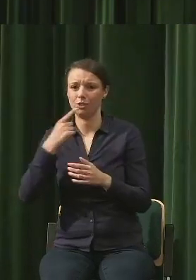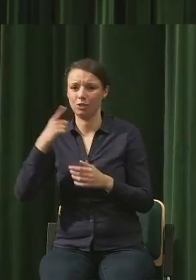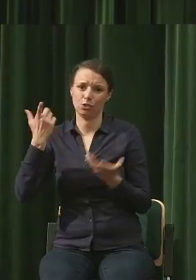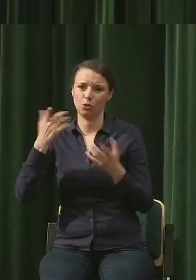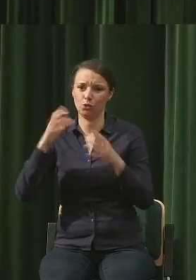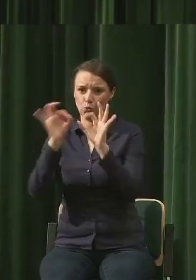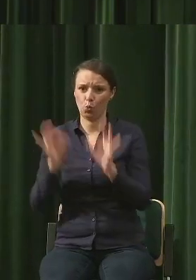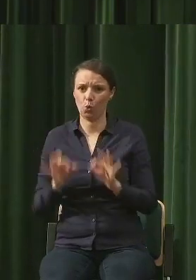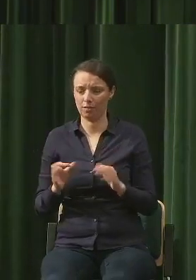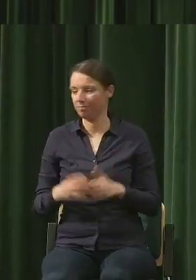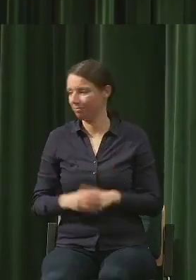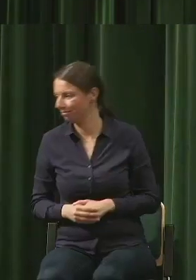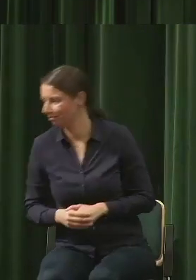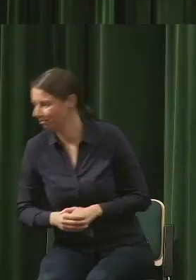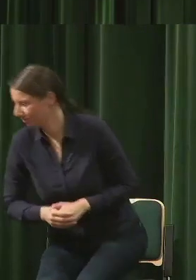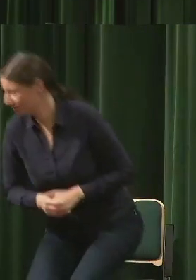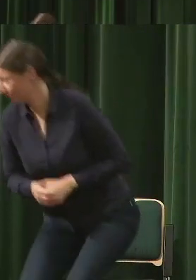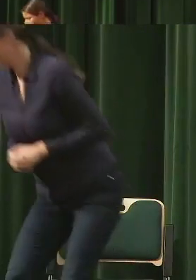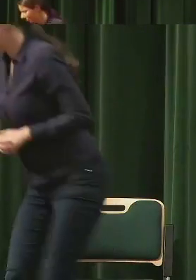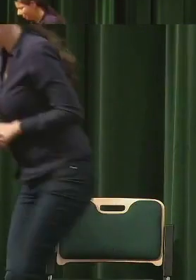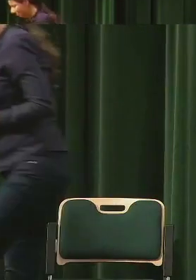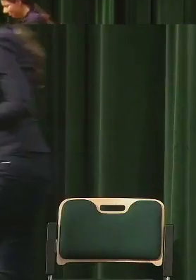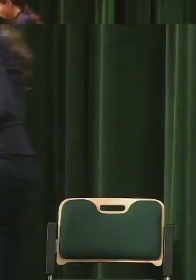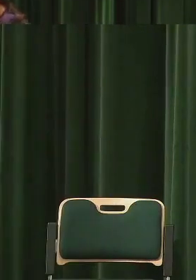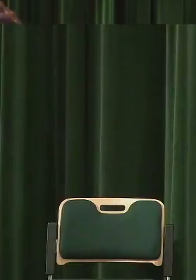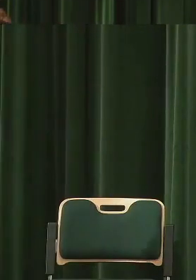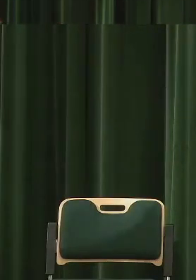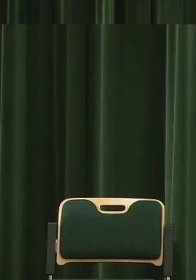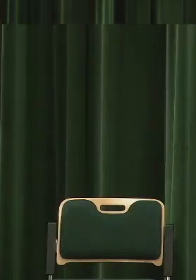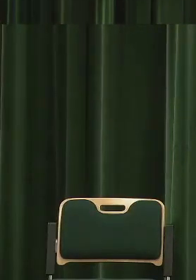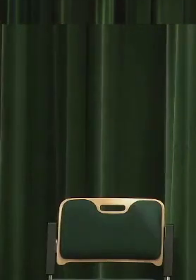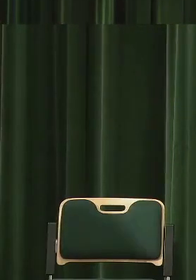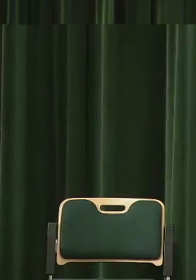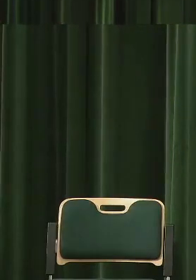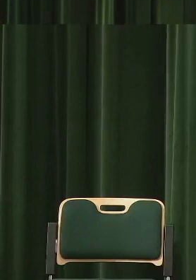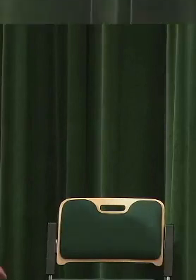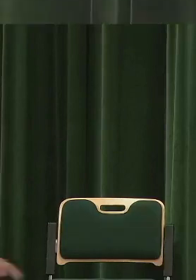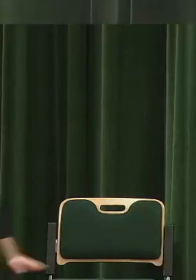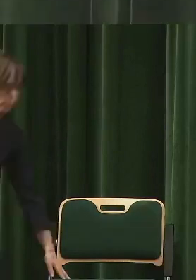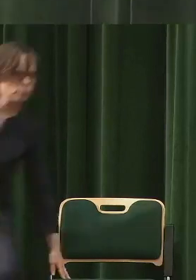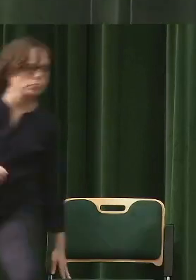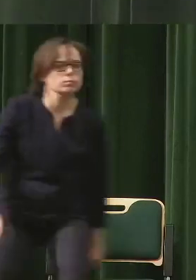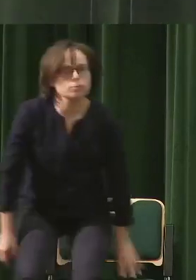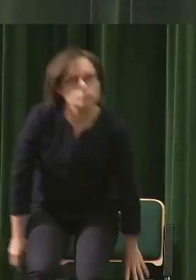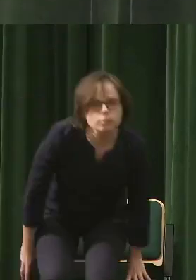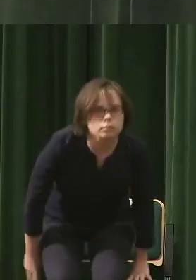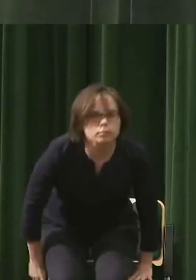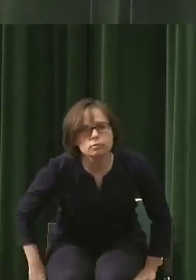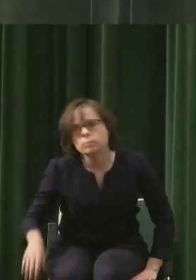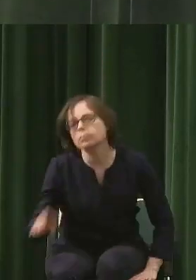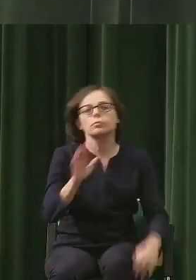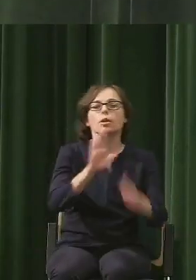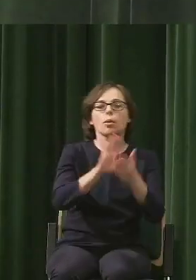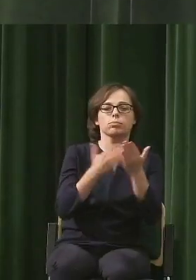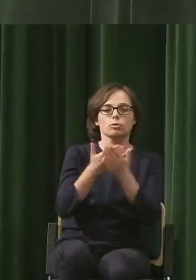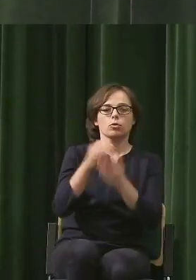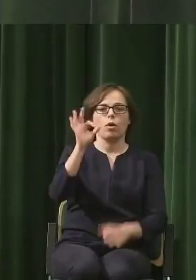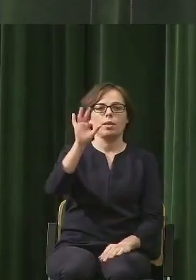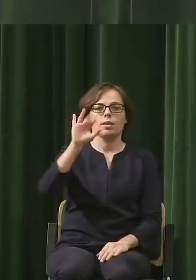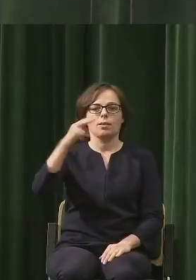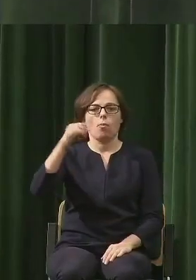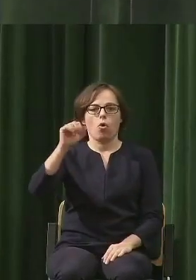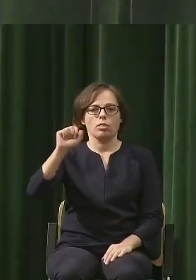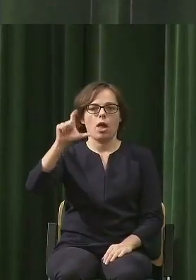która była znakomitym naukowcem, ale zawsze mówiła, że najważniejsze i najtrudniejsze jest